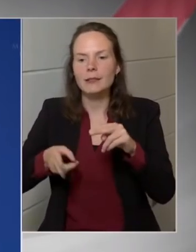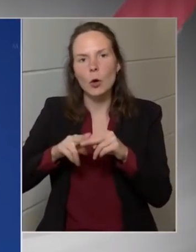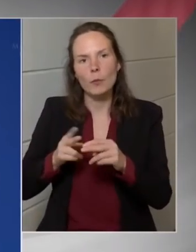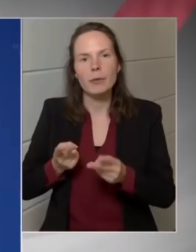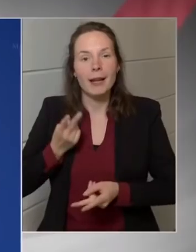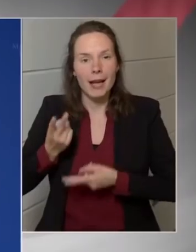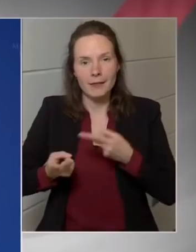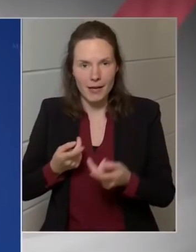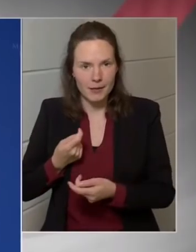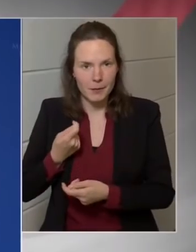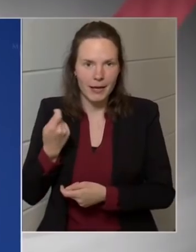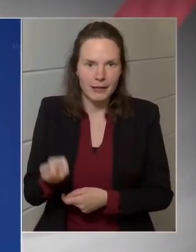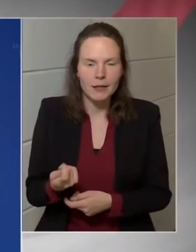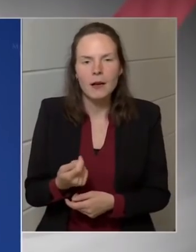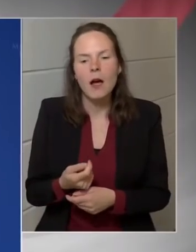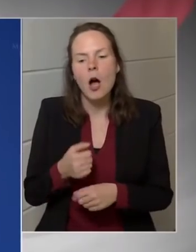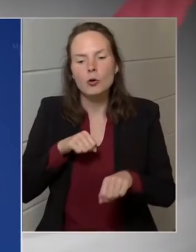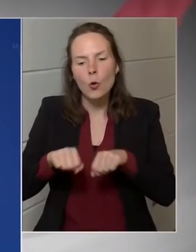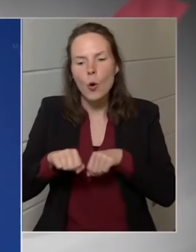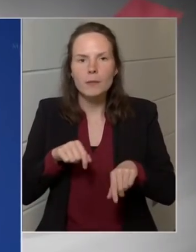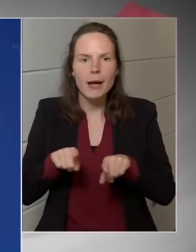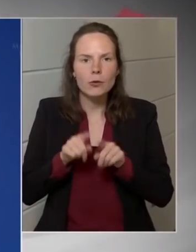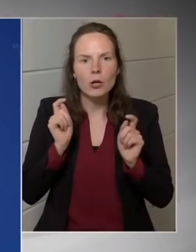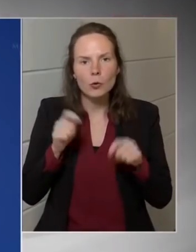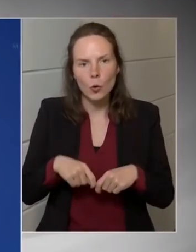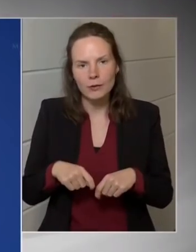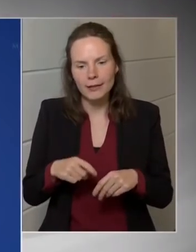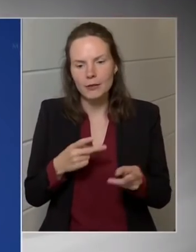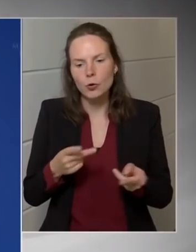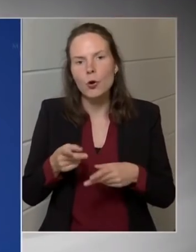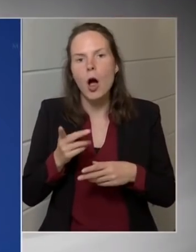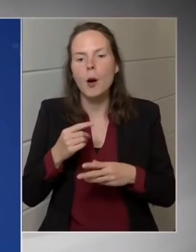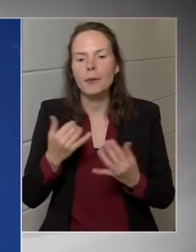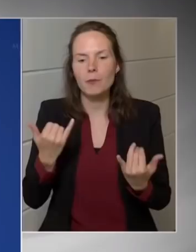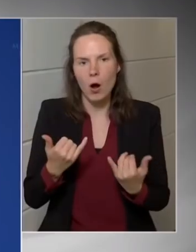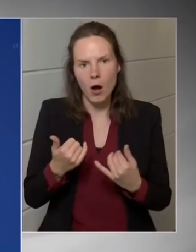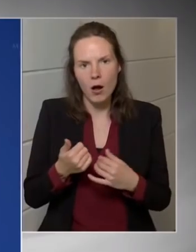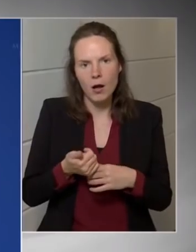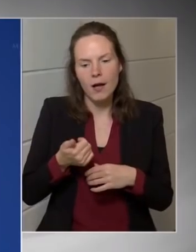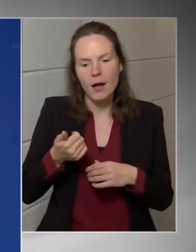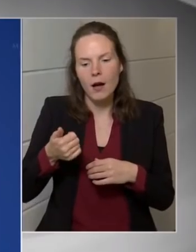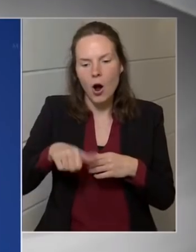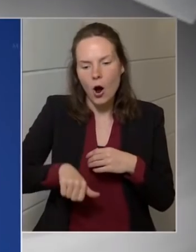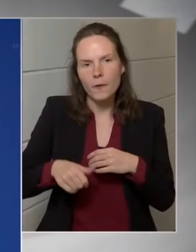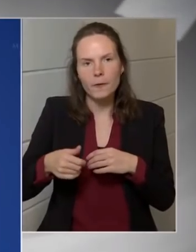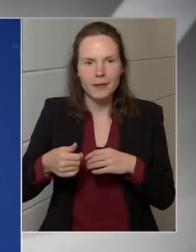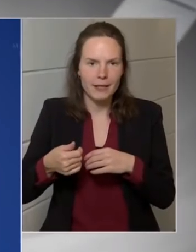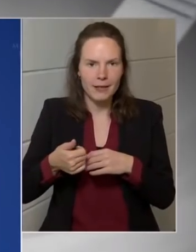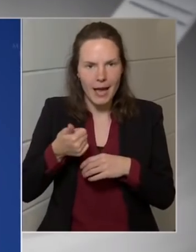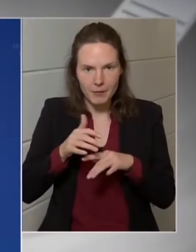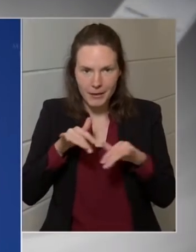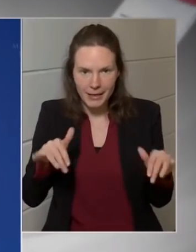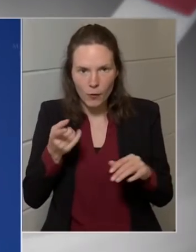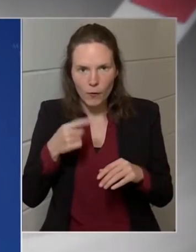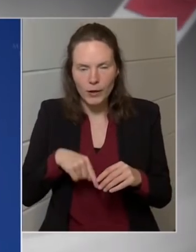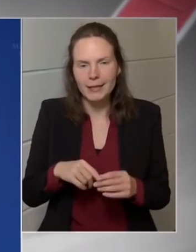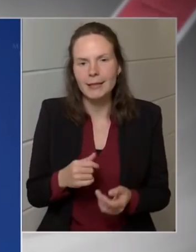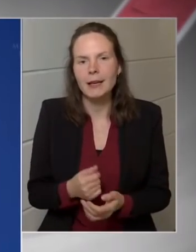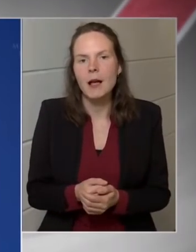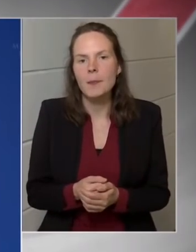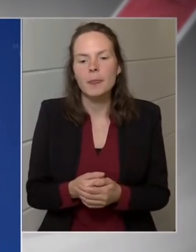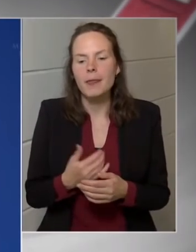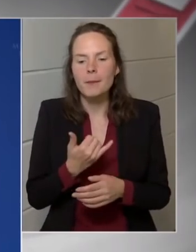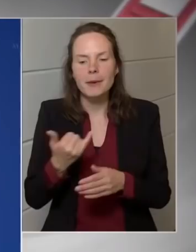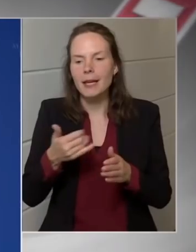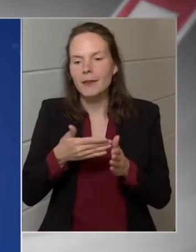visszaszorítja a Katát arra a területre, amire létrehoztuk. Ott viszont szeretnénk több lett kedvezményeket biztos tenni. A kormány tegnap abba az irányba ment el, csak